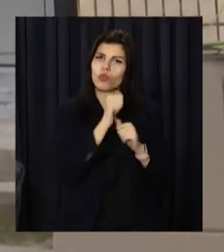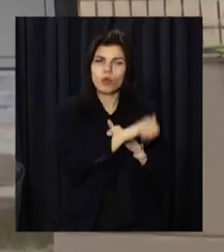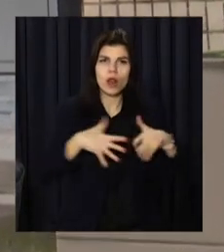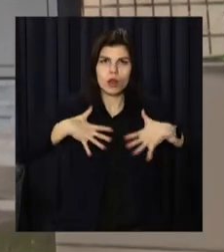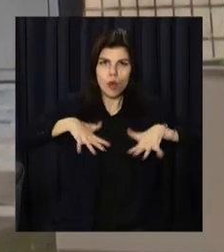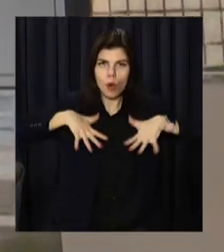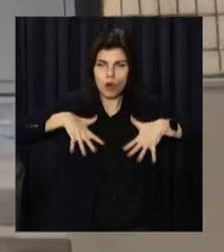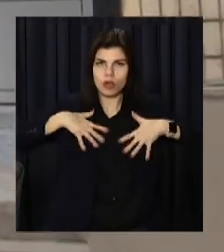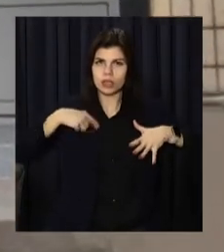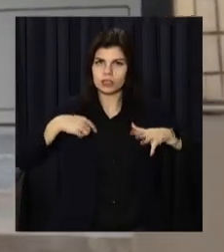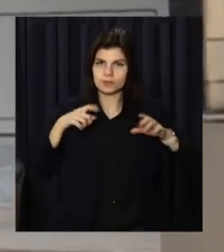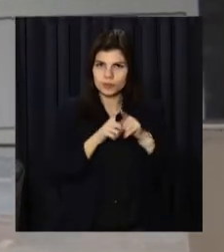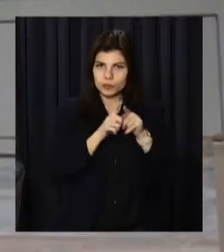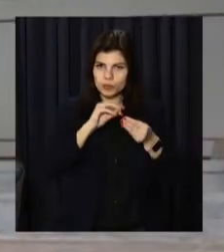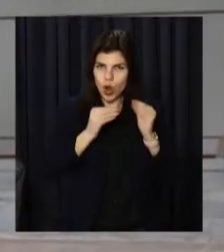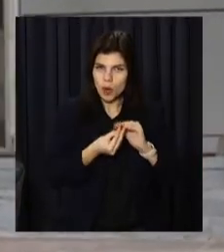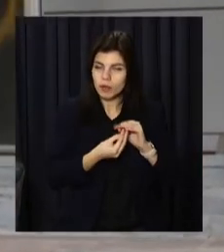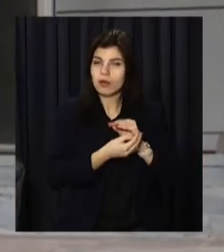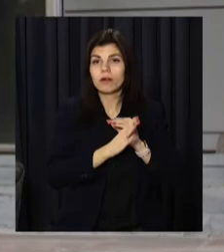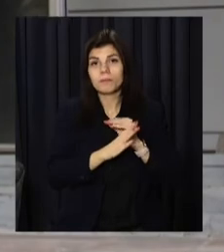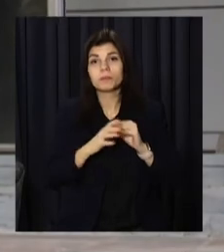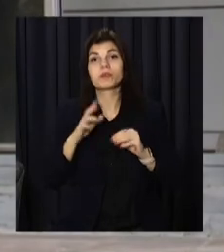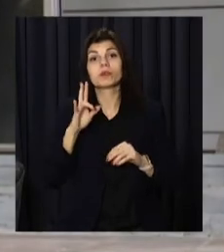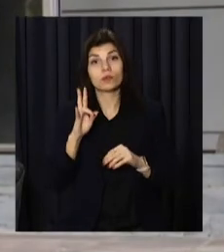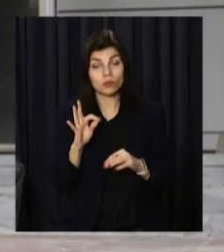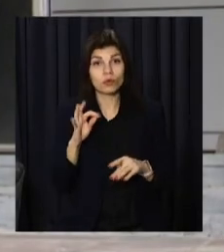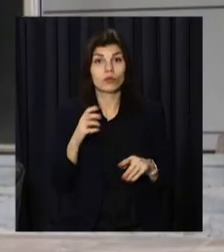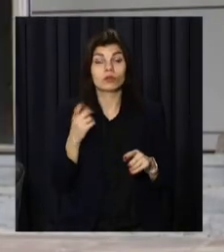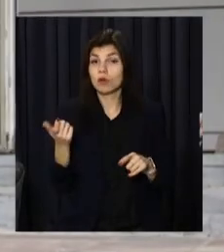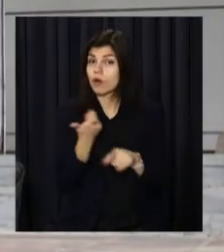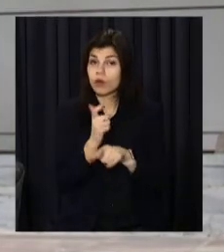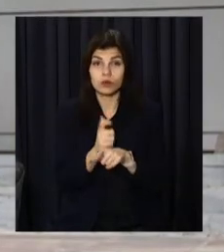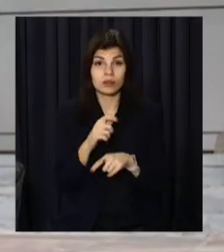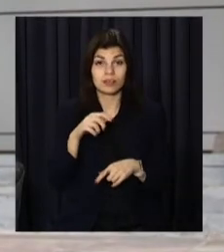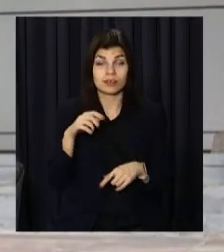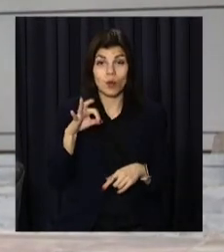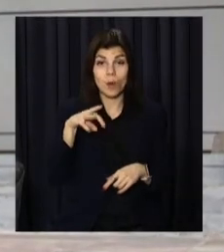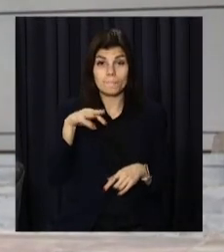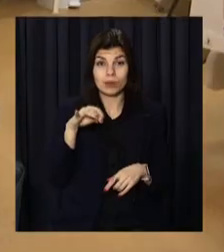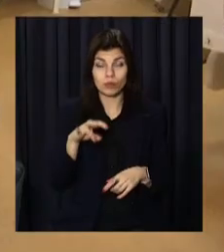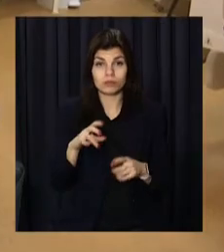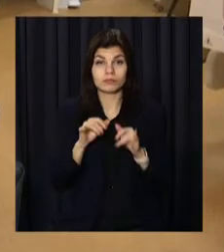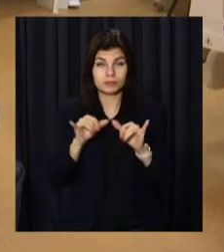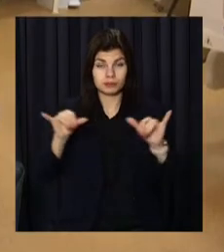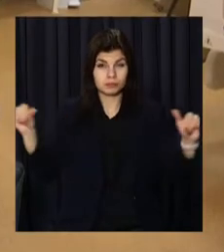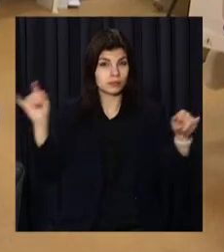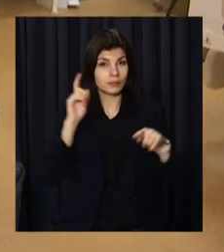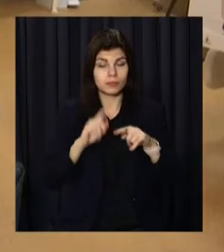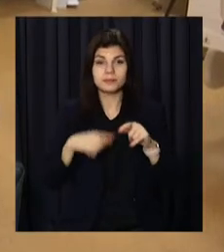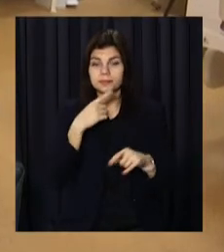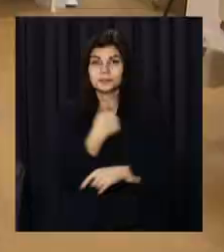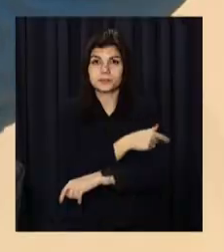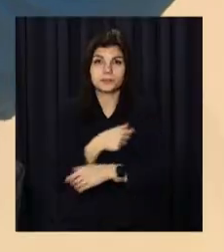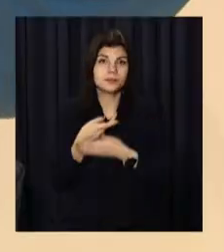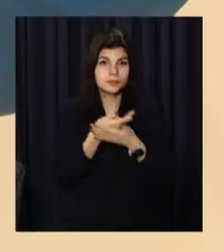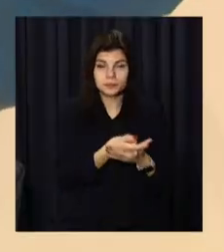госпіталізують менше людей. Однак через стрімке зростання нових анфікованих завантажені будуть не стаціонари, а екстренка – таланка